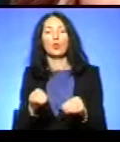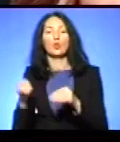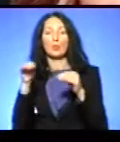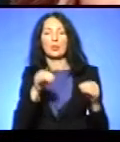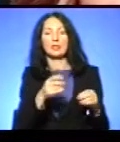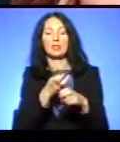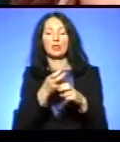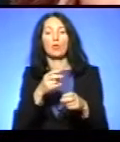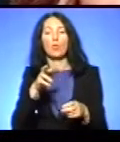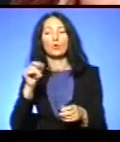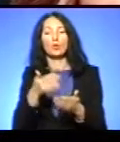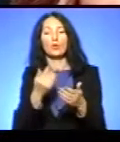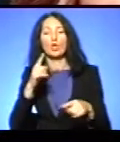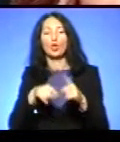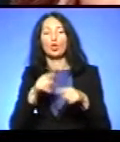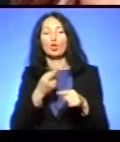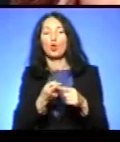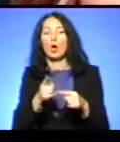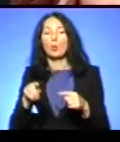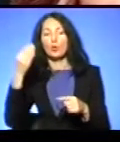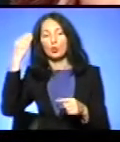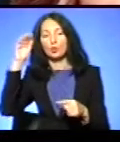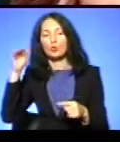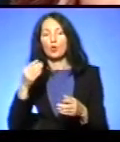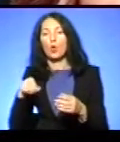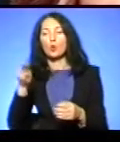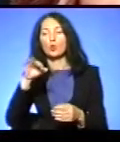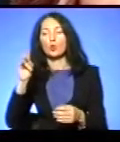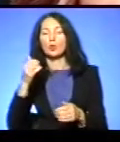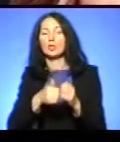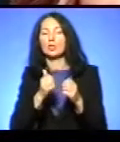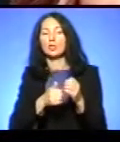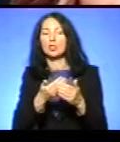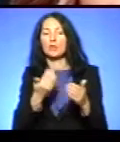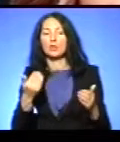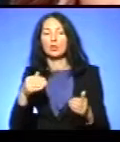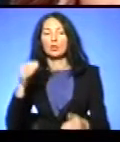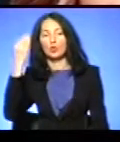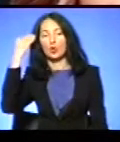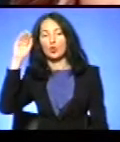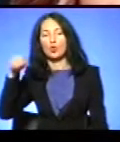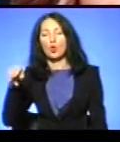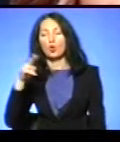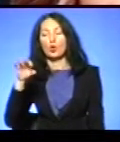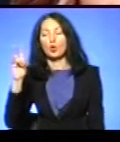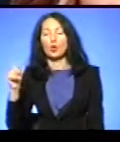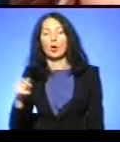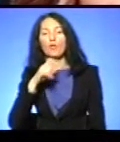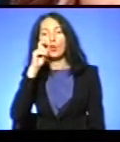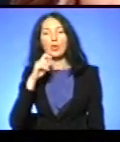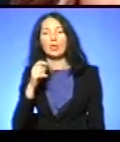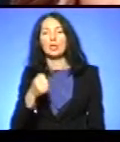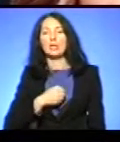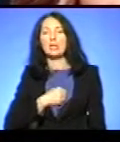родинного або неродинного, частіше неродинного донора. В Україні, на жаль, для дорослих ніде неможливо